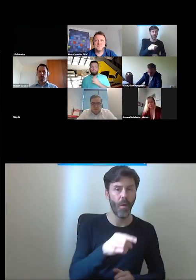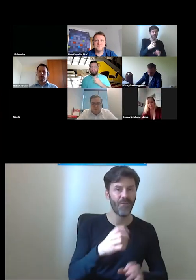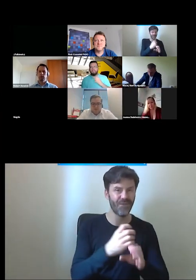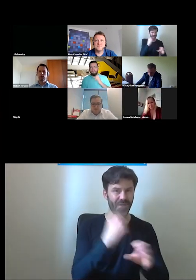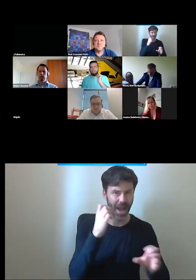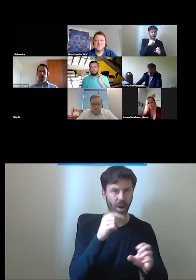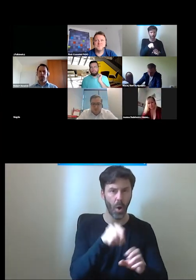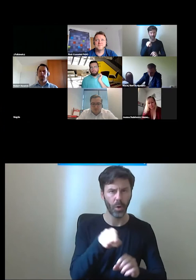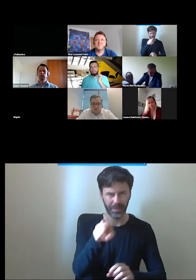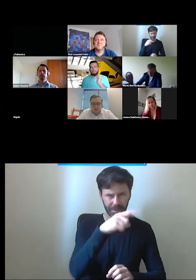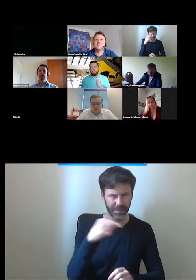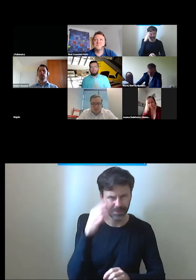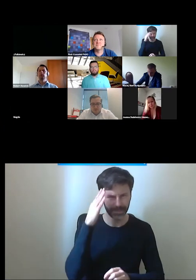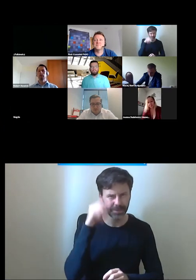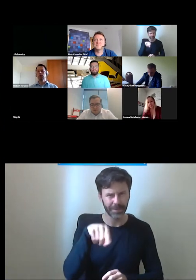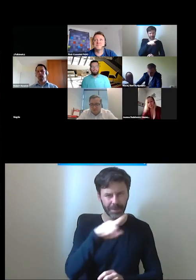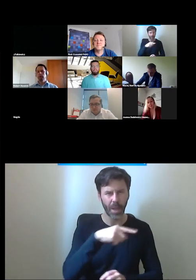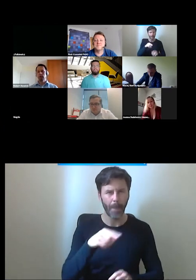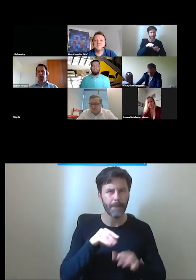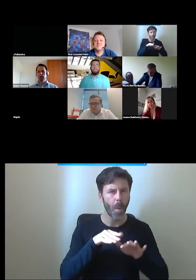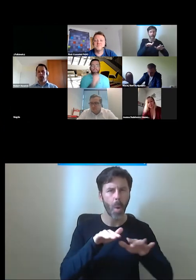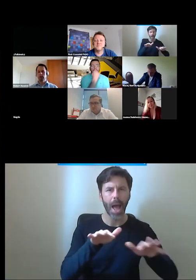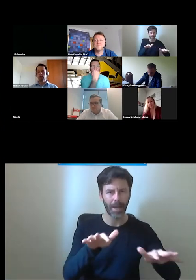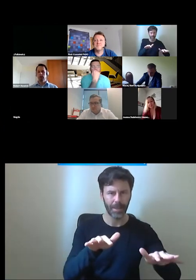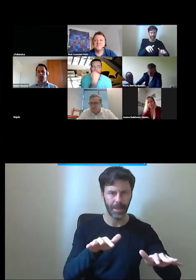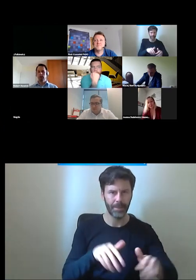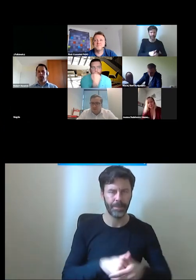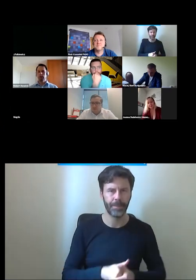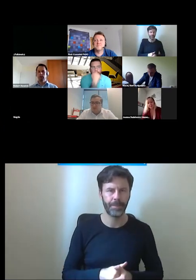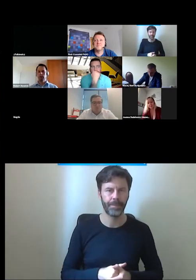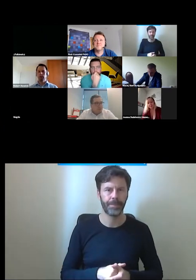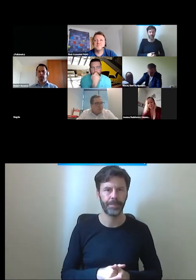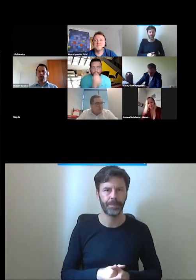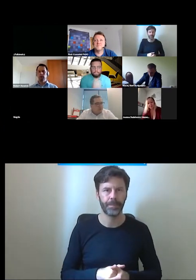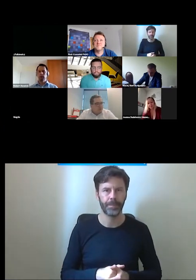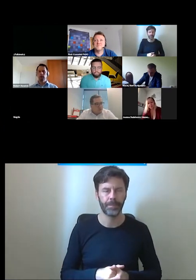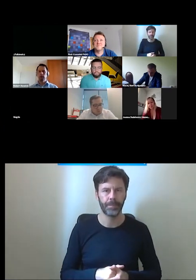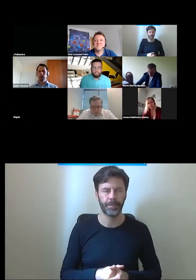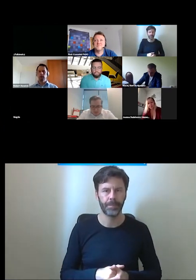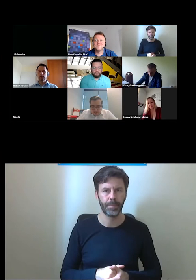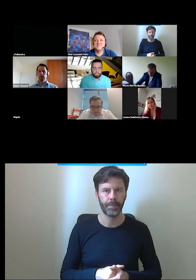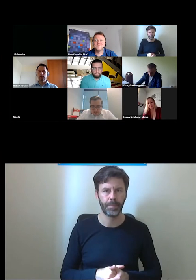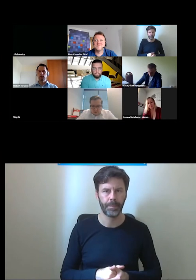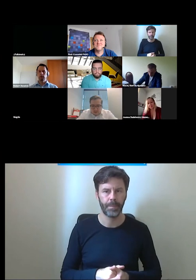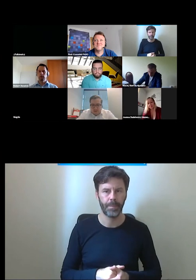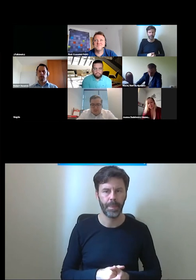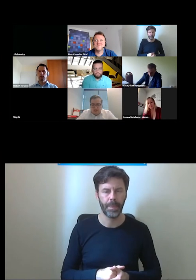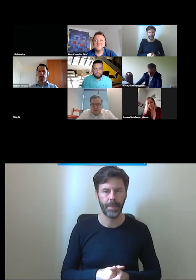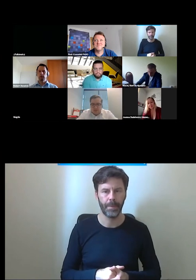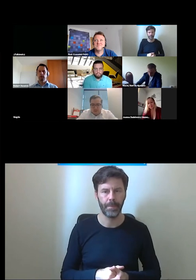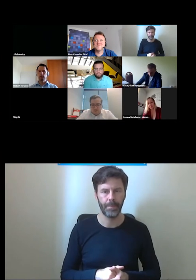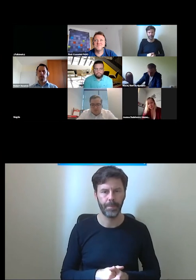Państwo najbardziej takie no jak by to powiedzieć w przypadku no takie najbardziej